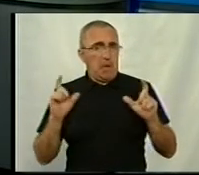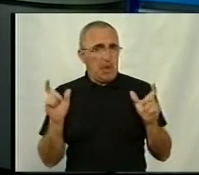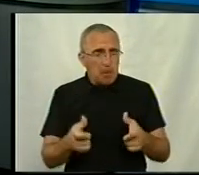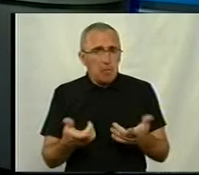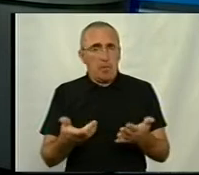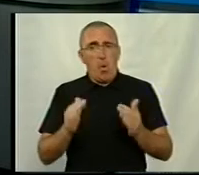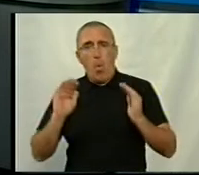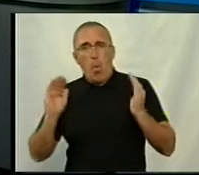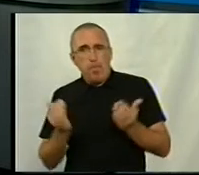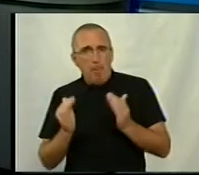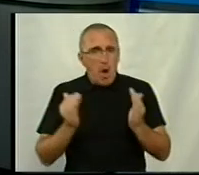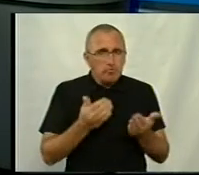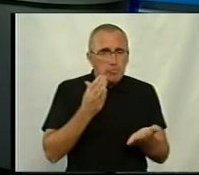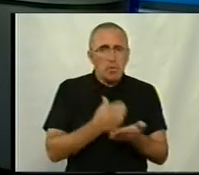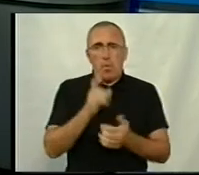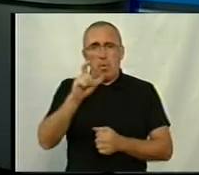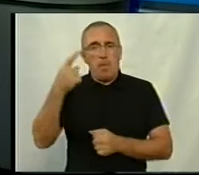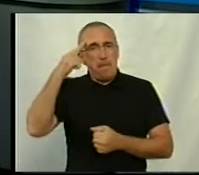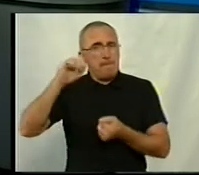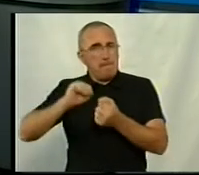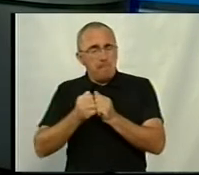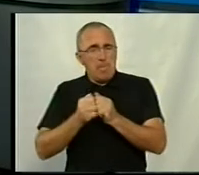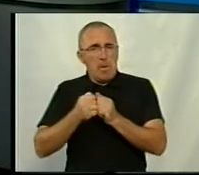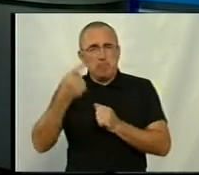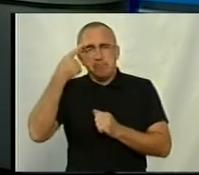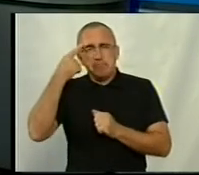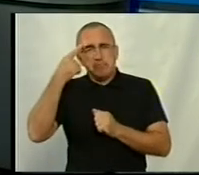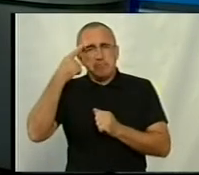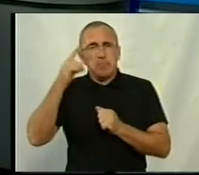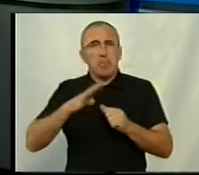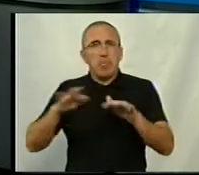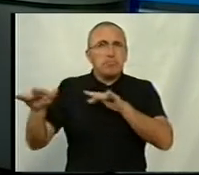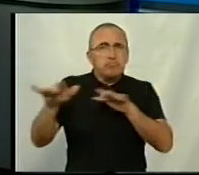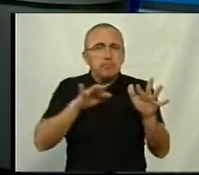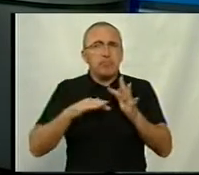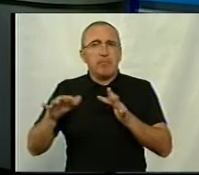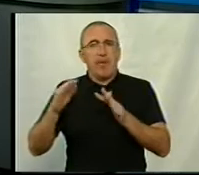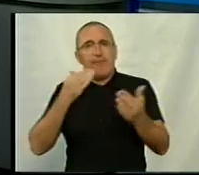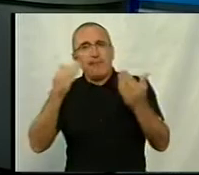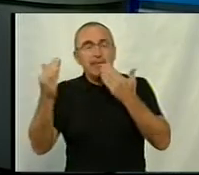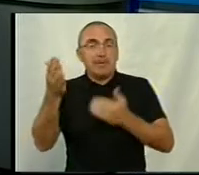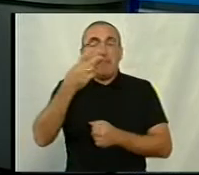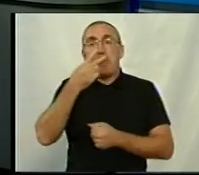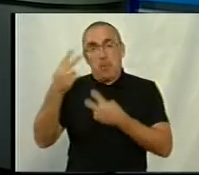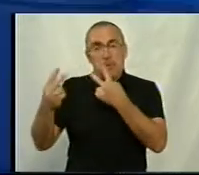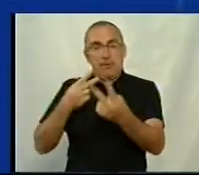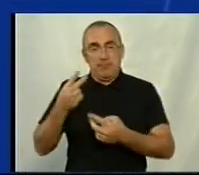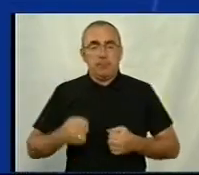справді обмеження і у людей в пам'яті випливають кадри минулорічних виставок. Давайте на них подивимось.